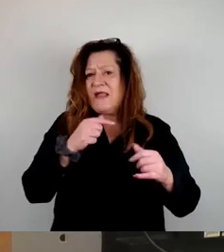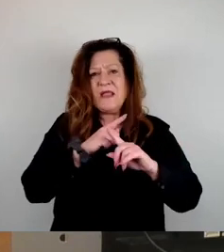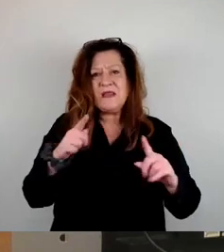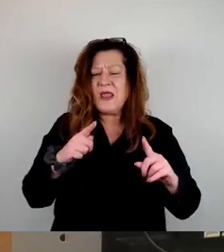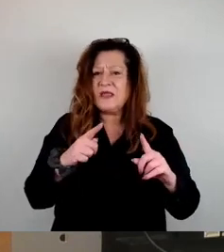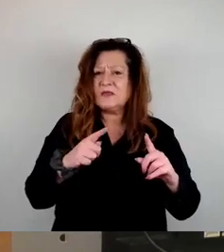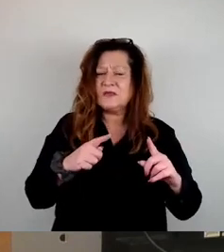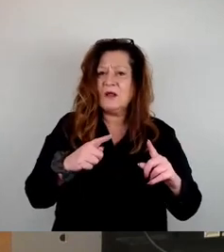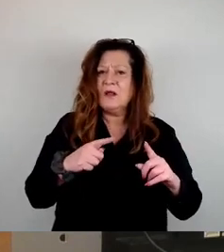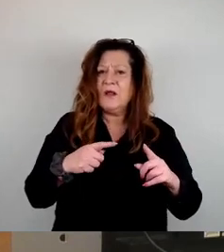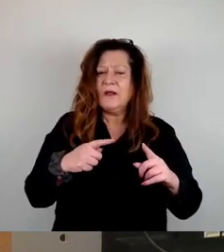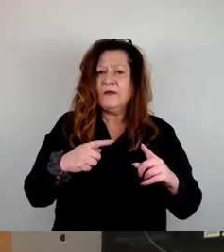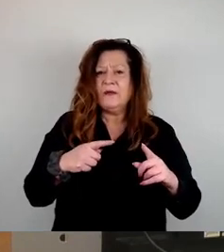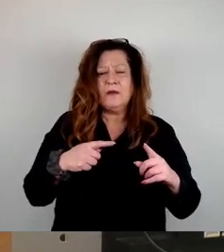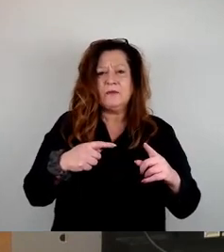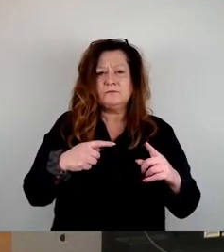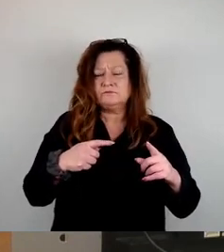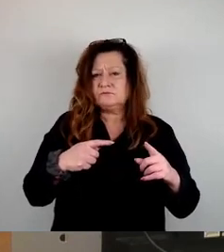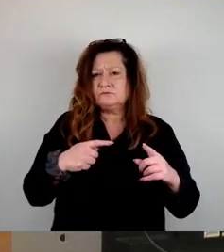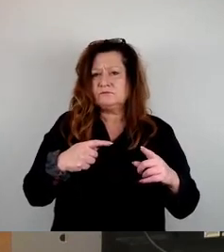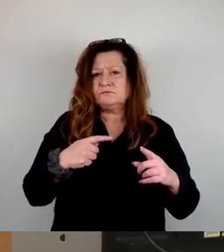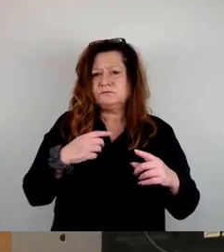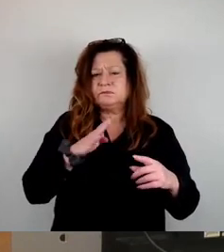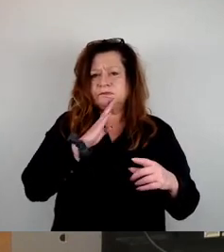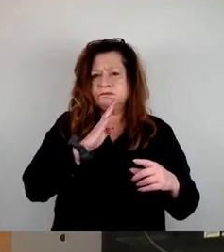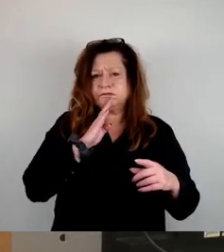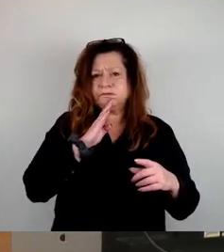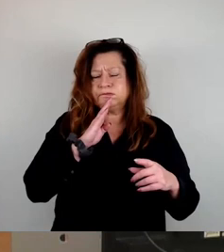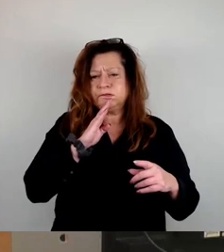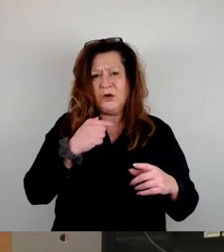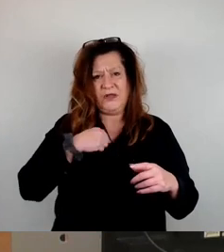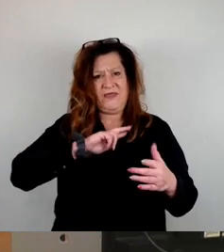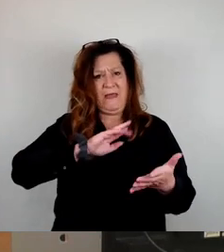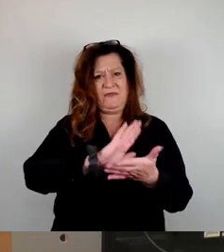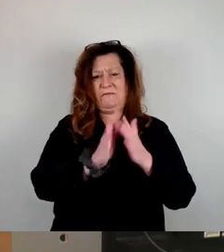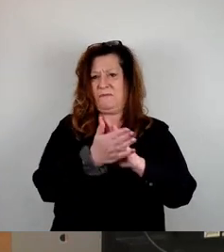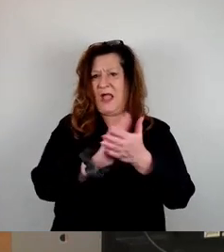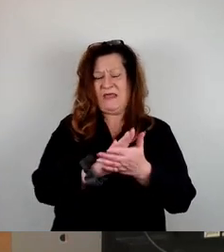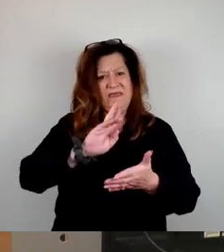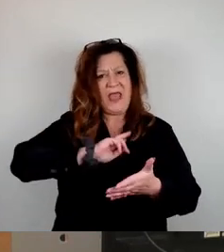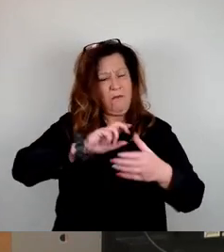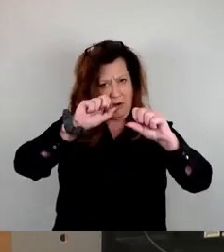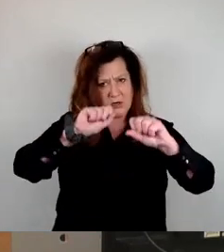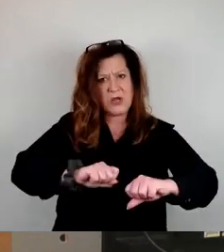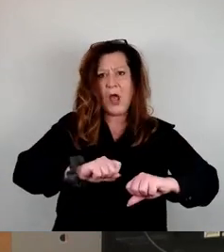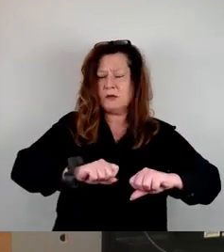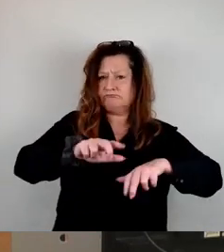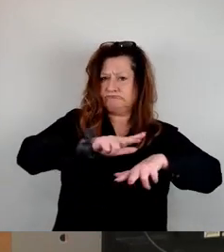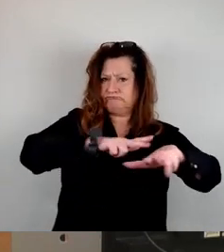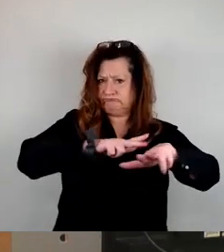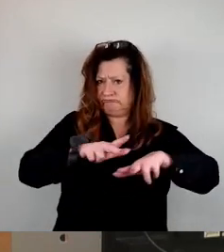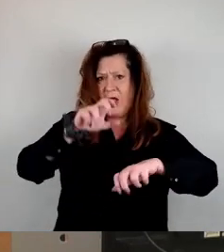Praktiker. Ich habe gelernt zu organisieren und mit Menschen umzugehen. Und wie das in der Praxis